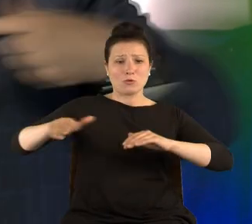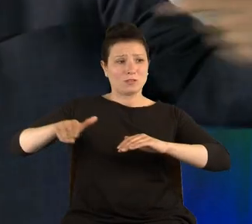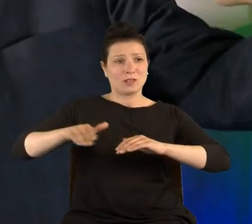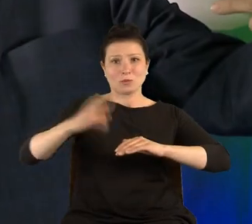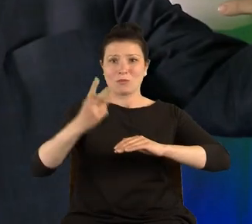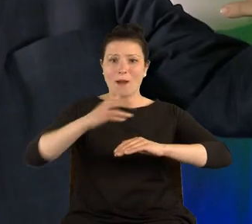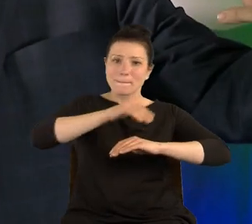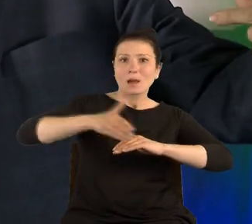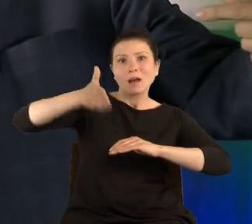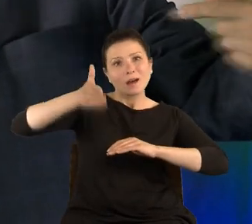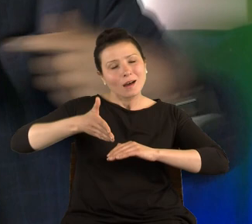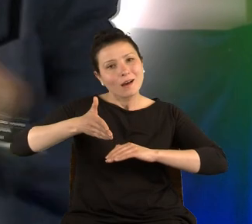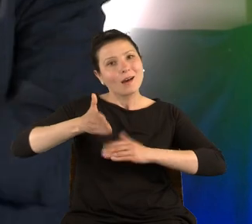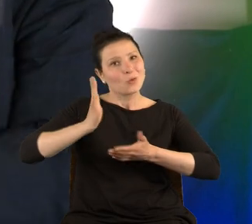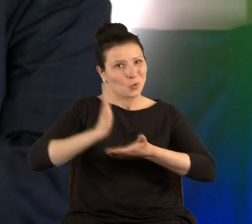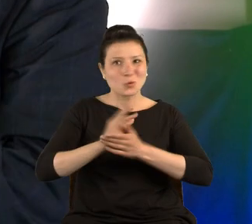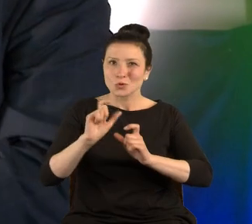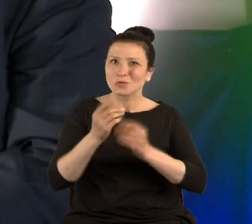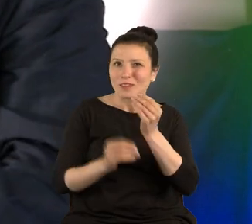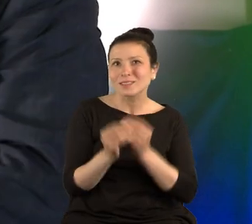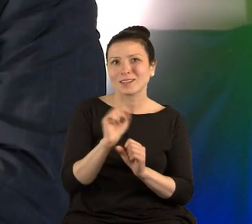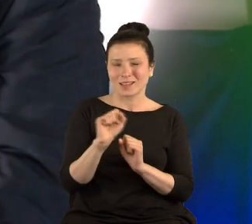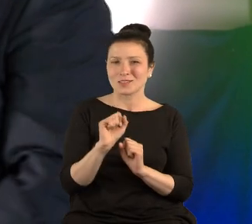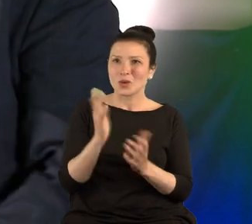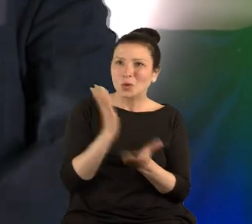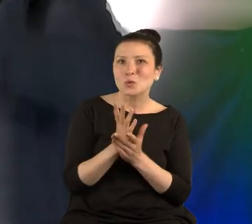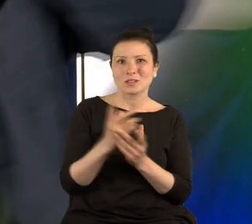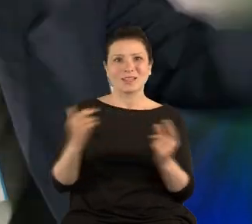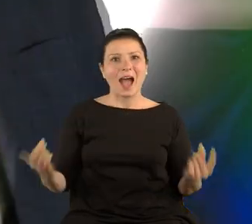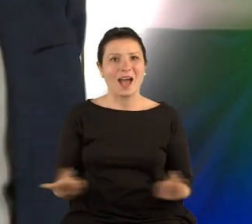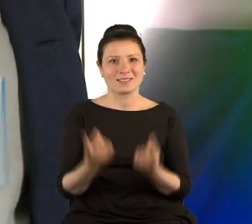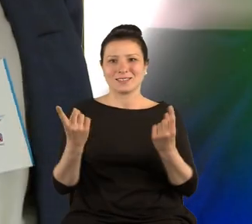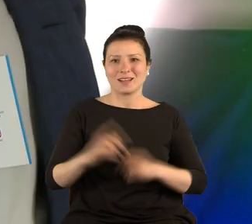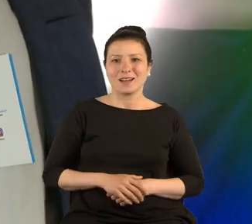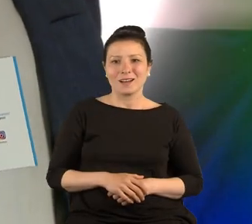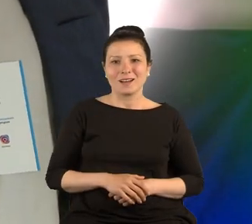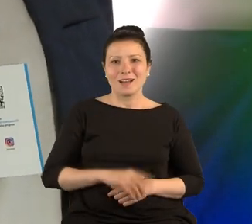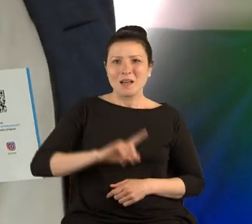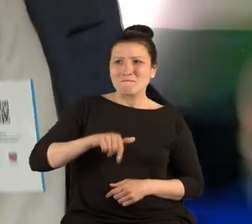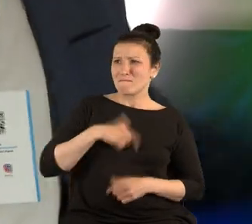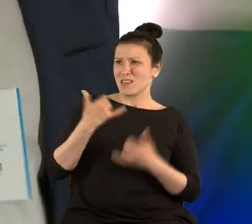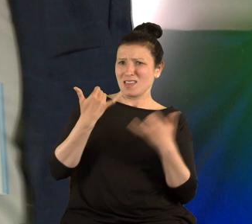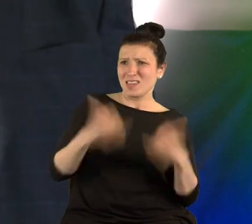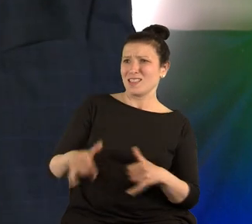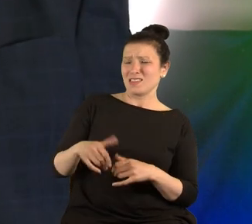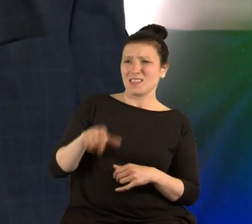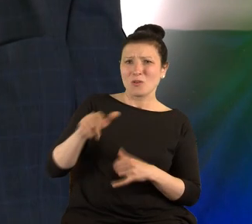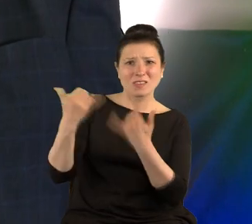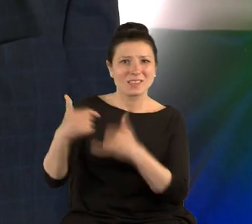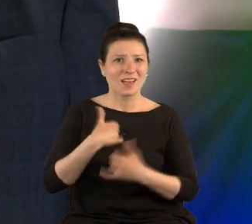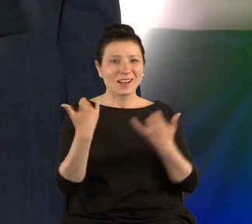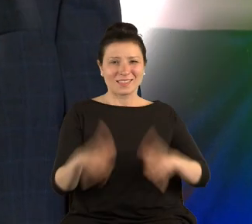są dwa to już coś się dzieje. Jesteśmy tak kompletnie inni, tak różni,